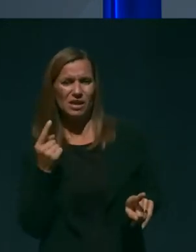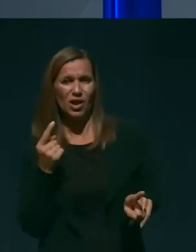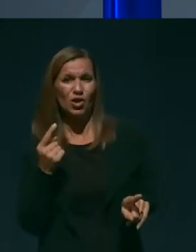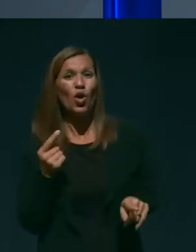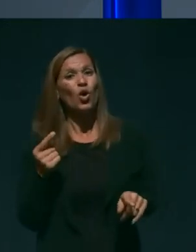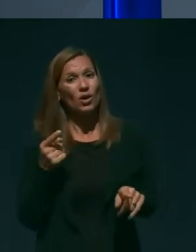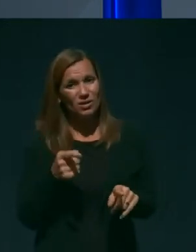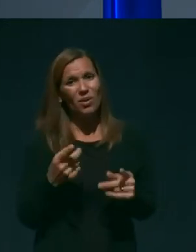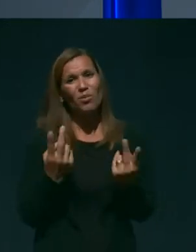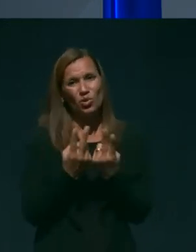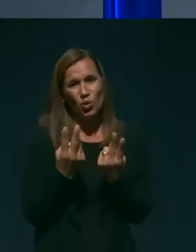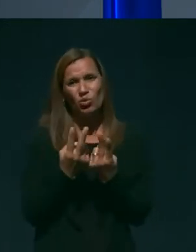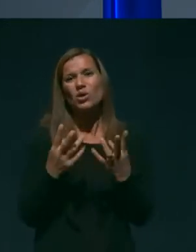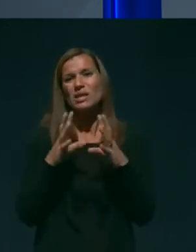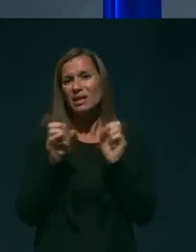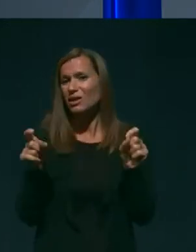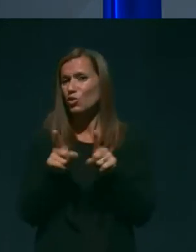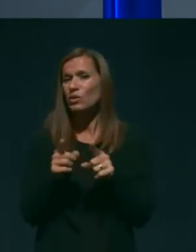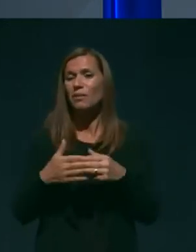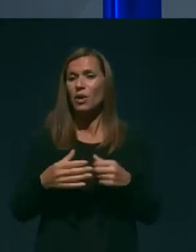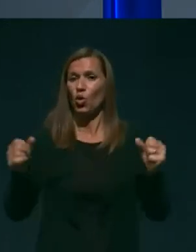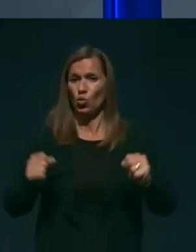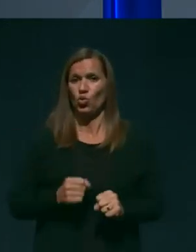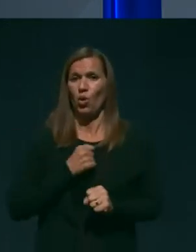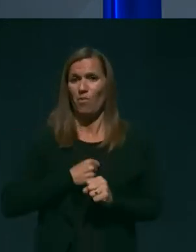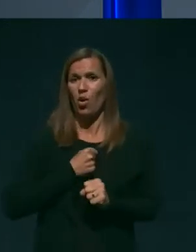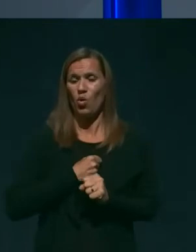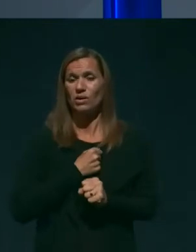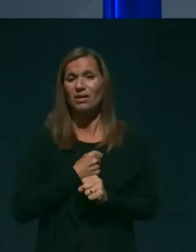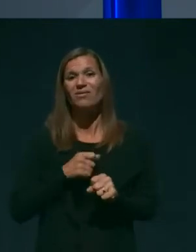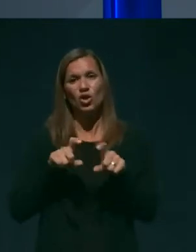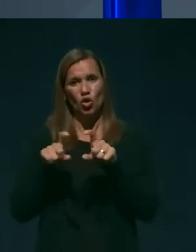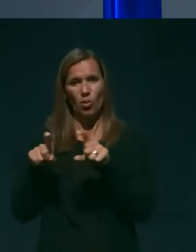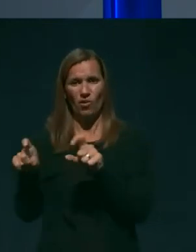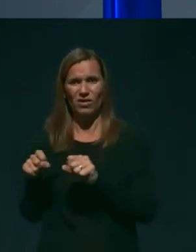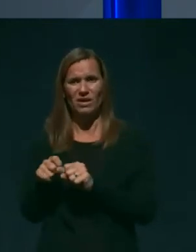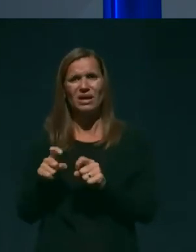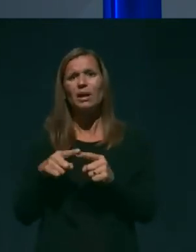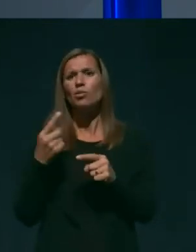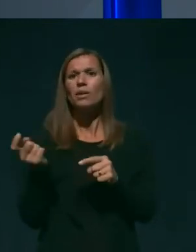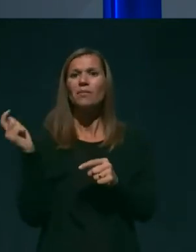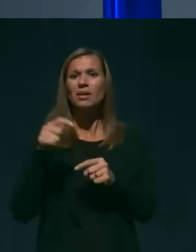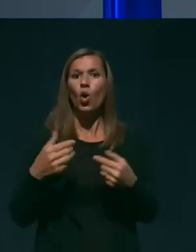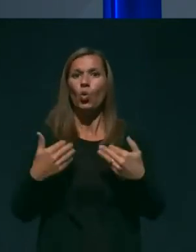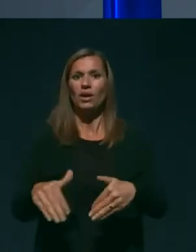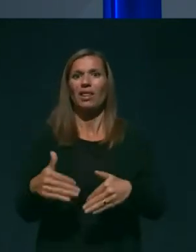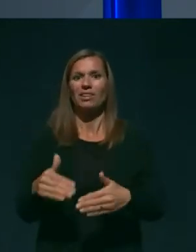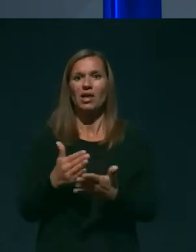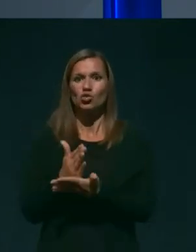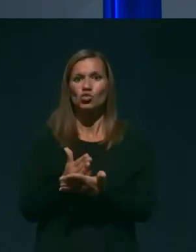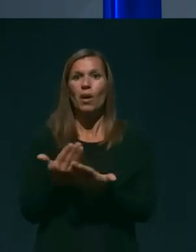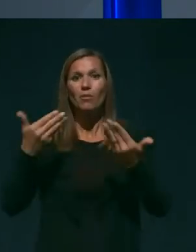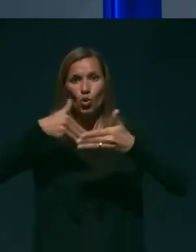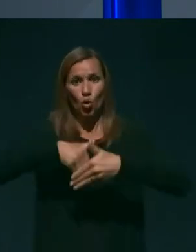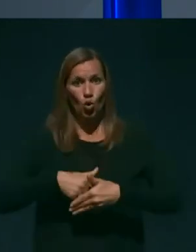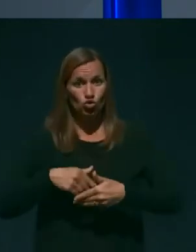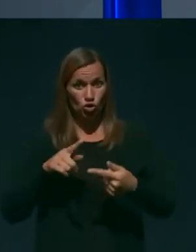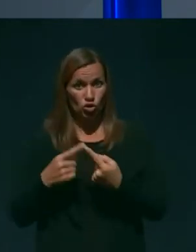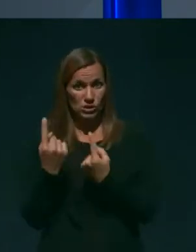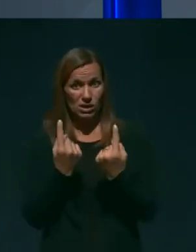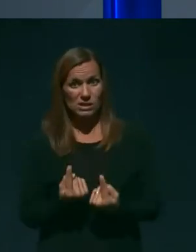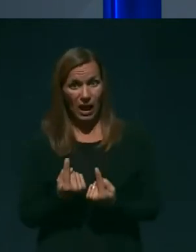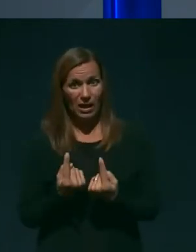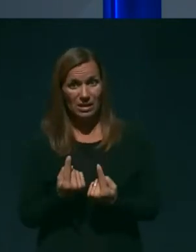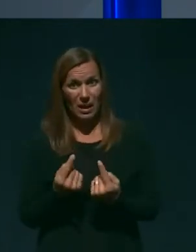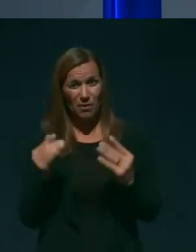hodobovnih v domovih, ker potem pride urgentna služba, pa noče, ko se stanje poslabša, in ima neko orientacijo, v kakšni